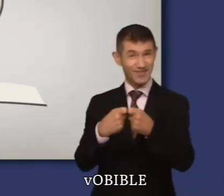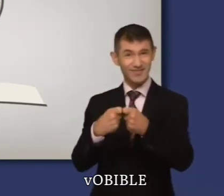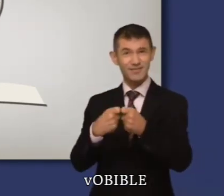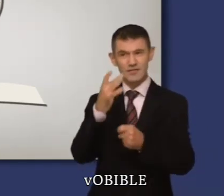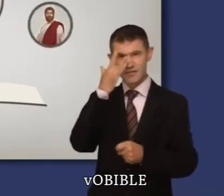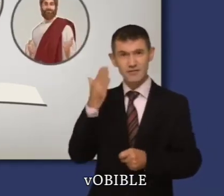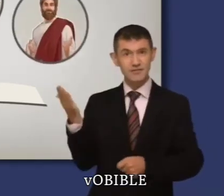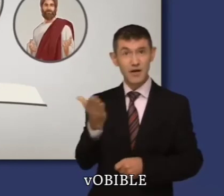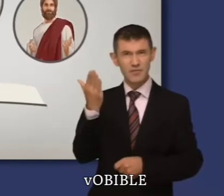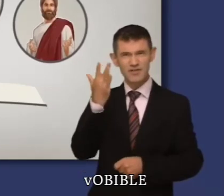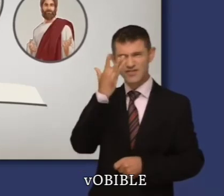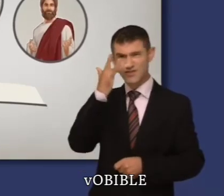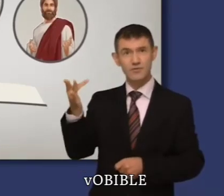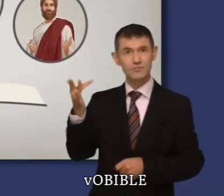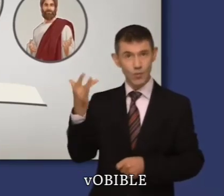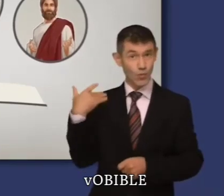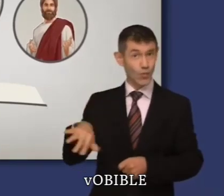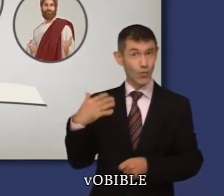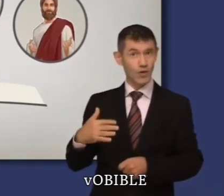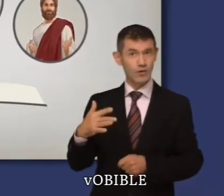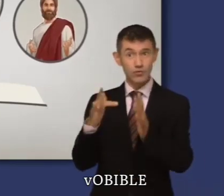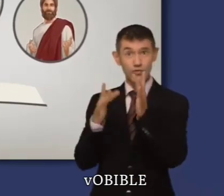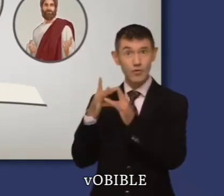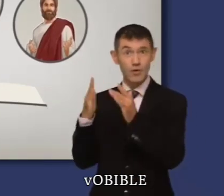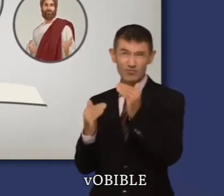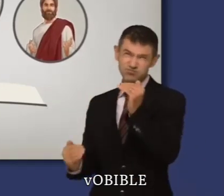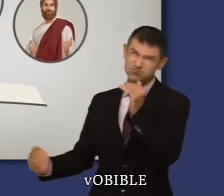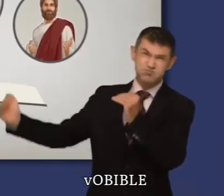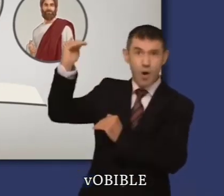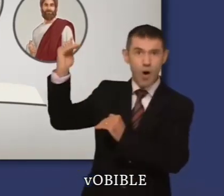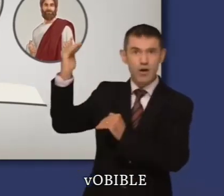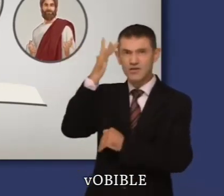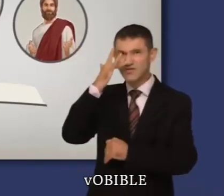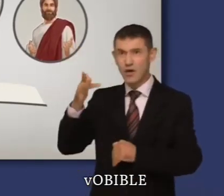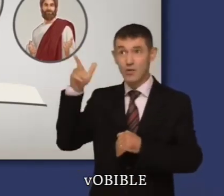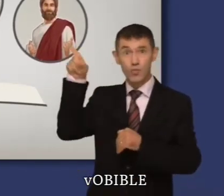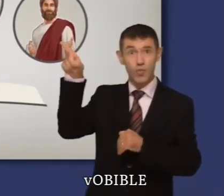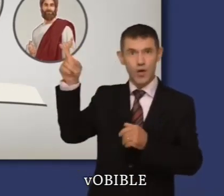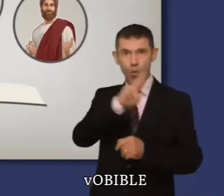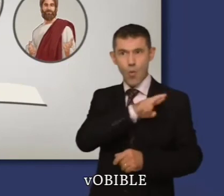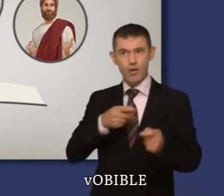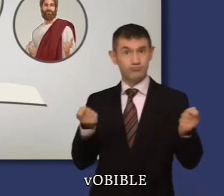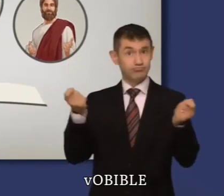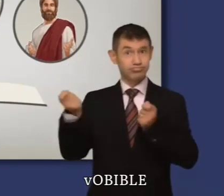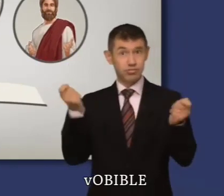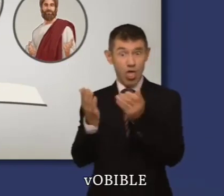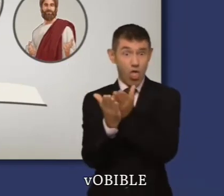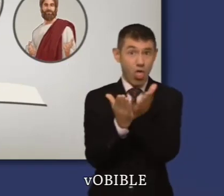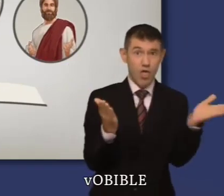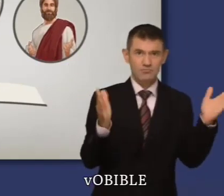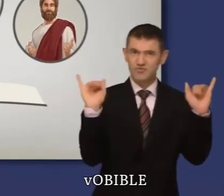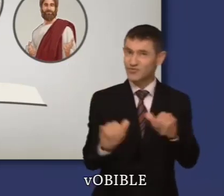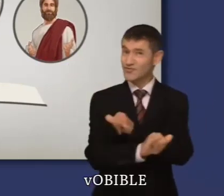Épuisez des encouragements dans l'idée que la sagesse de Salomon n'est rien comparée à celle de Jésus-Christ, le roi incorruptible du